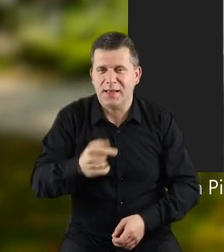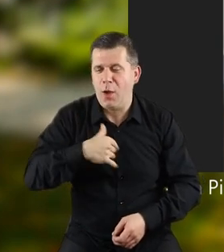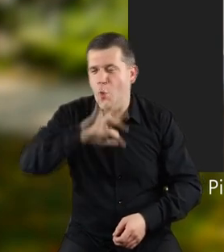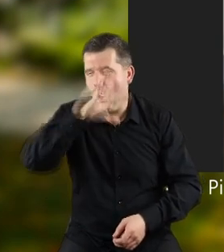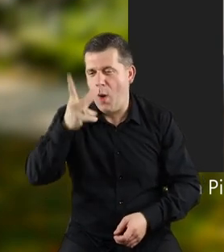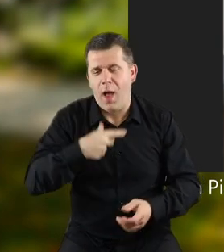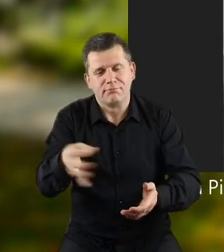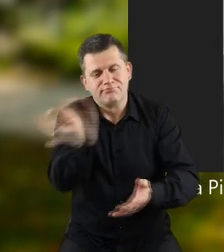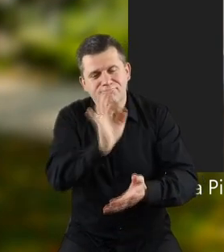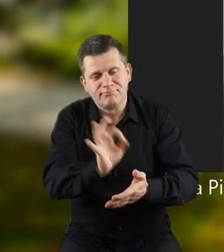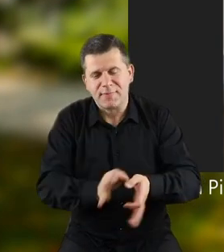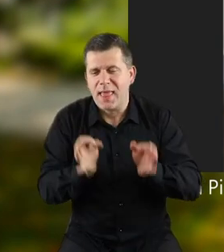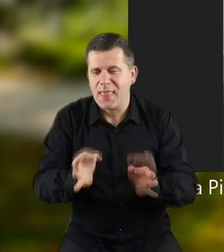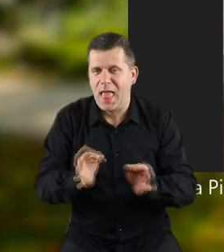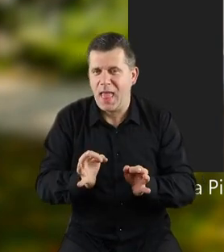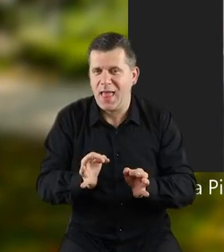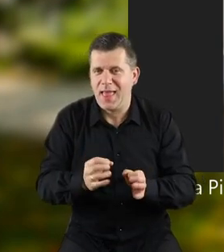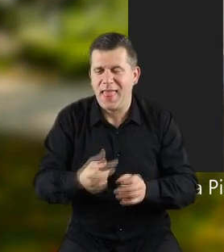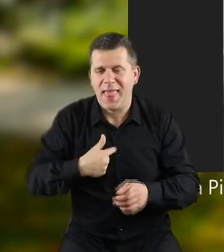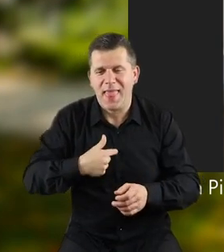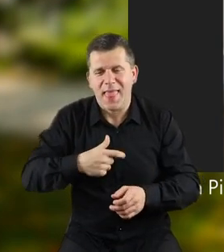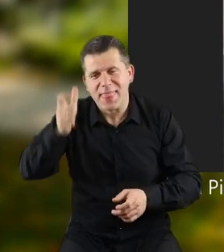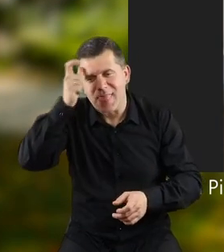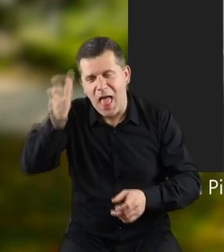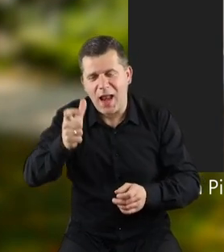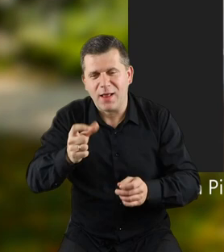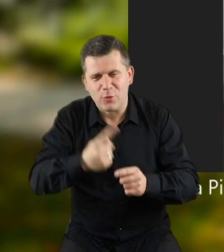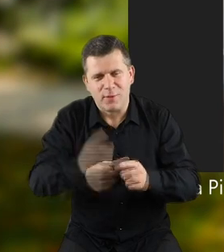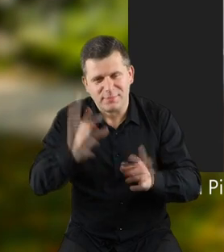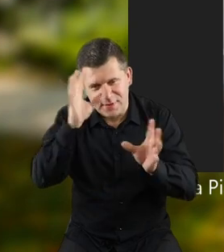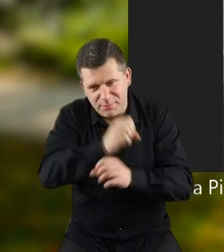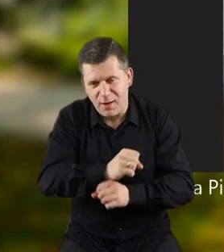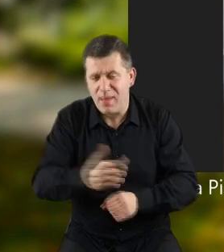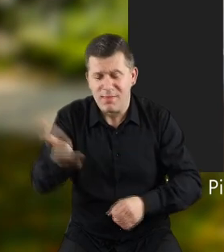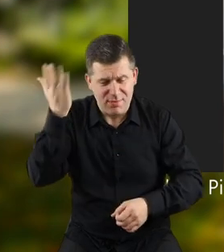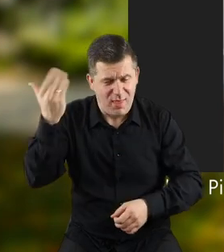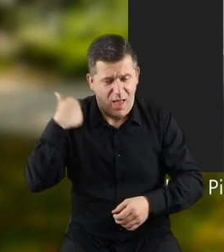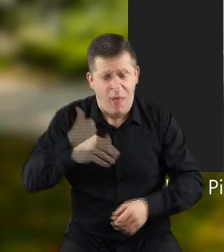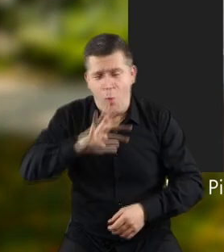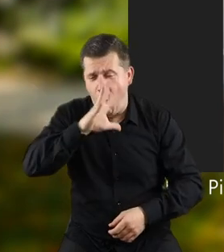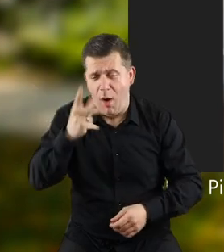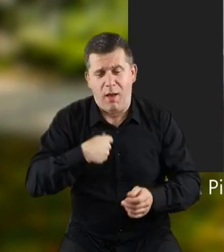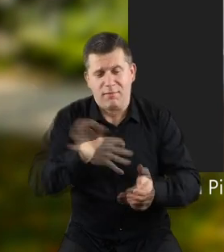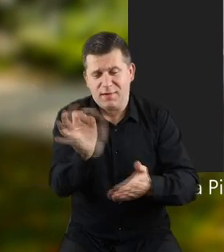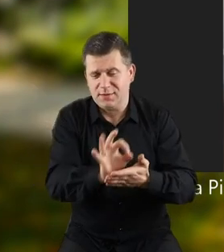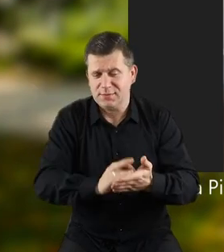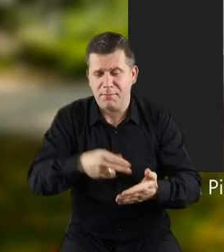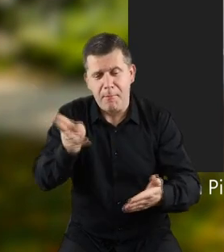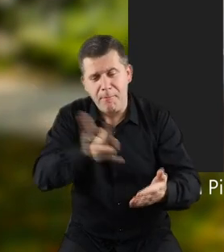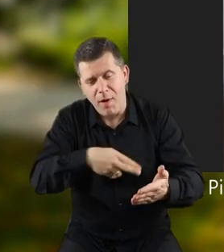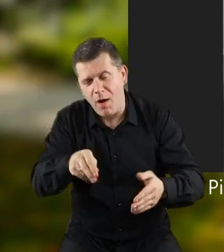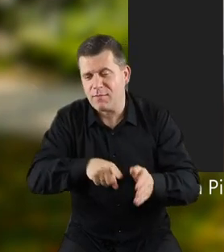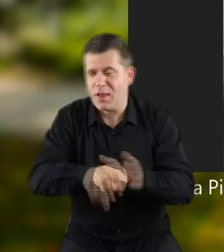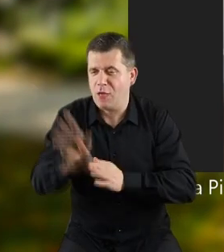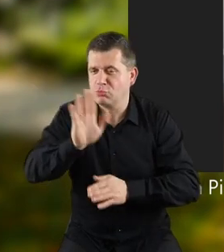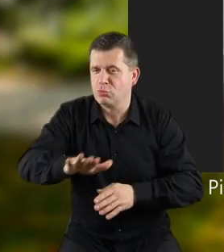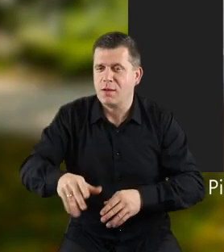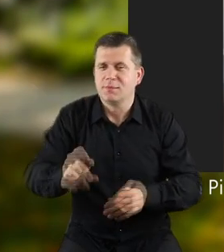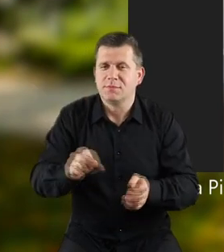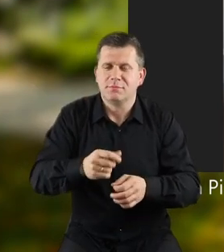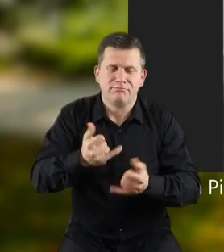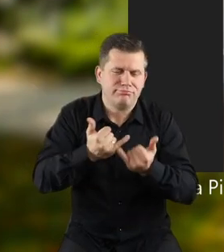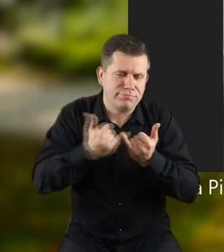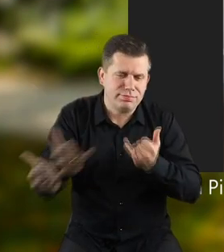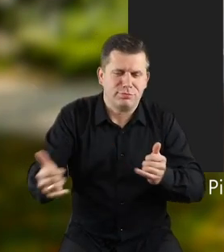bardzo ładnie rysowałam, teraz już ten talent gdzieś zaginął, ale kiedyś ładnie rysowałam i malowałam dzieciom